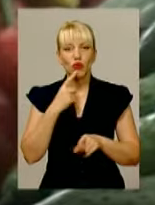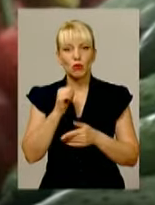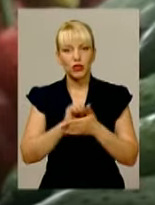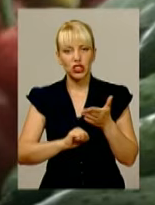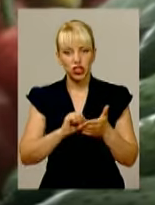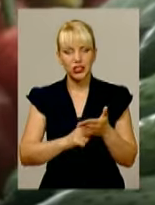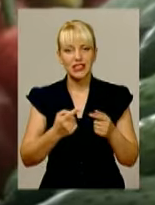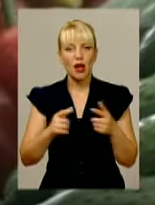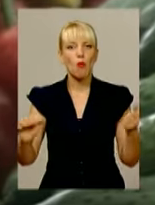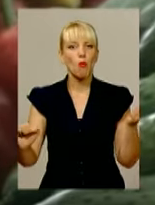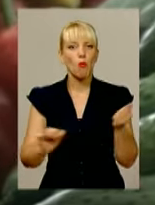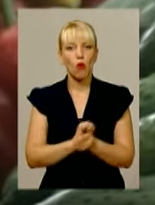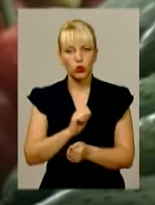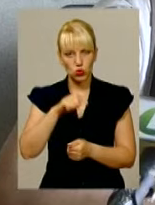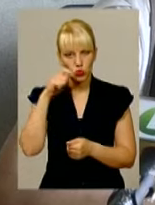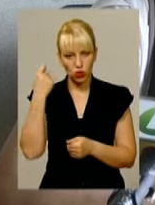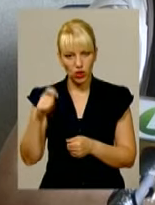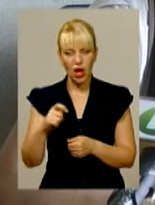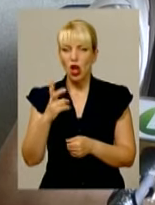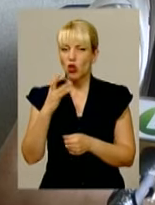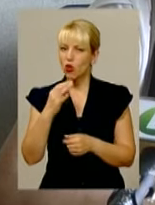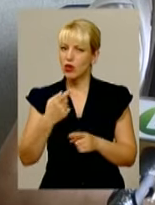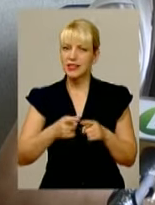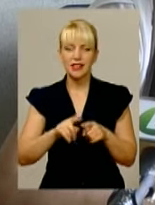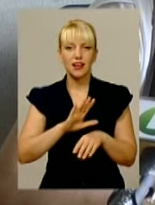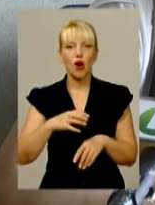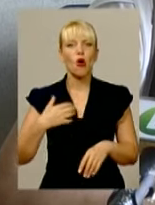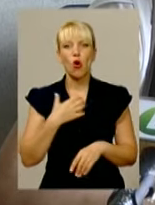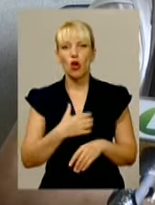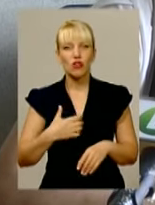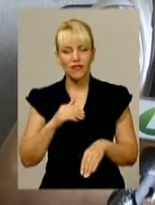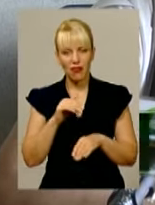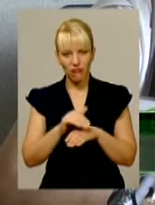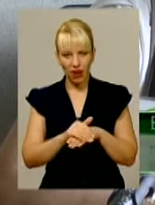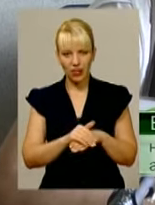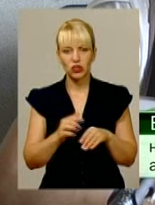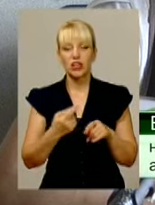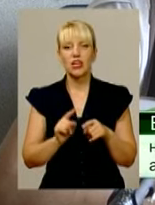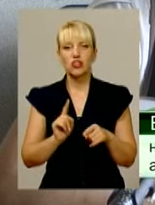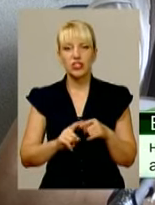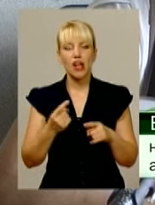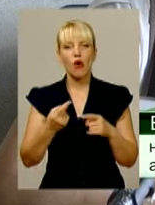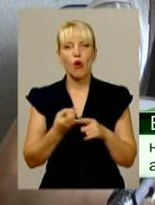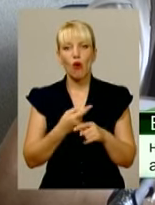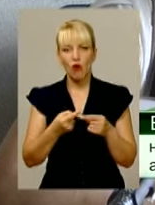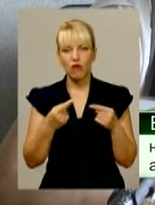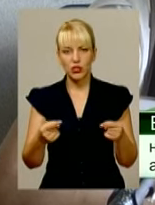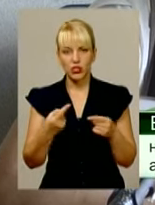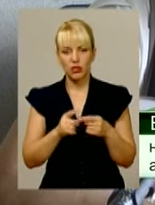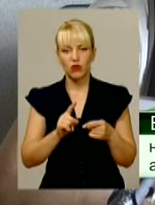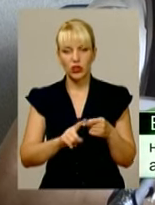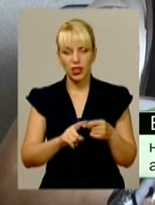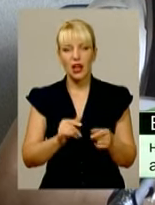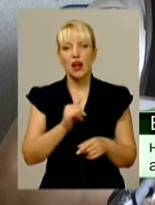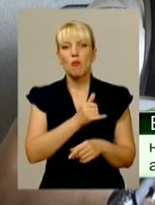фактор знавці головним не називають. Ті овочі, які вирощуються населенням, вони в основному на поливі, вони